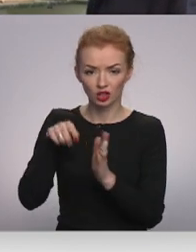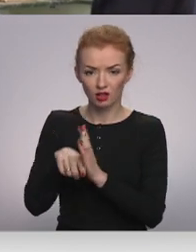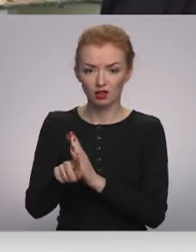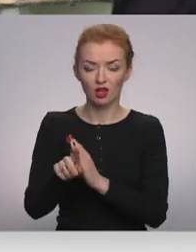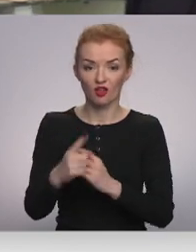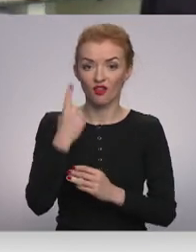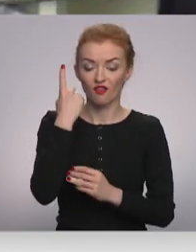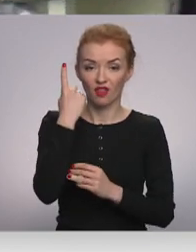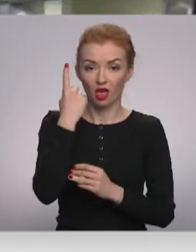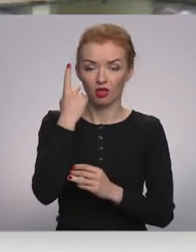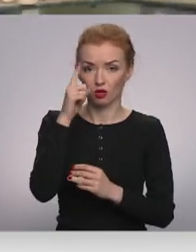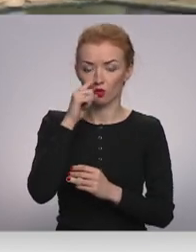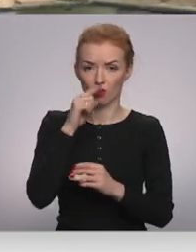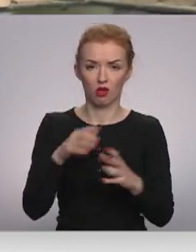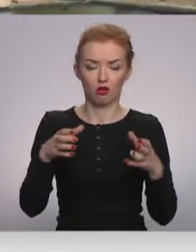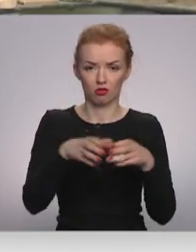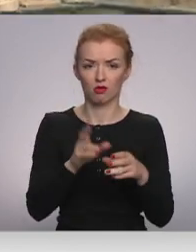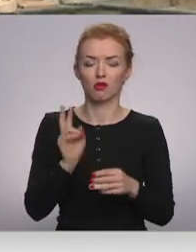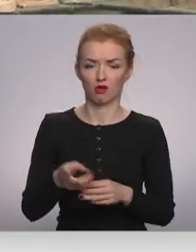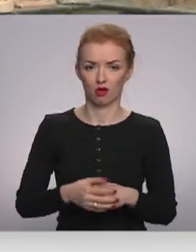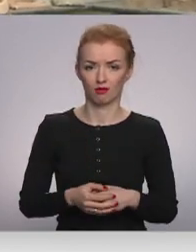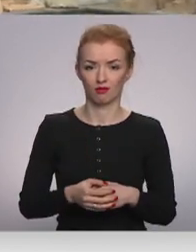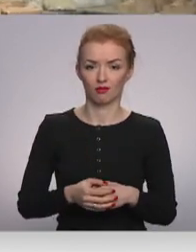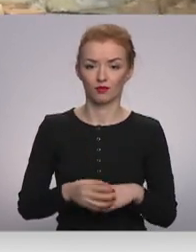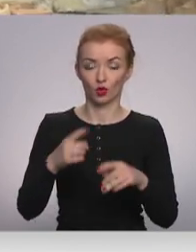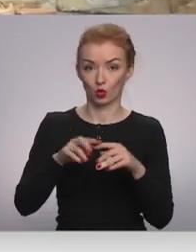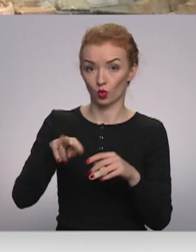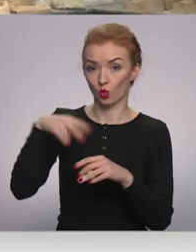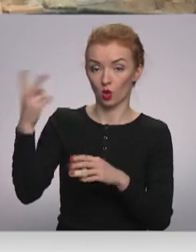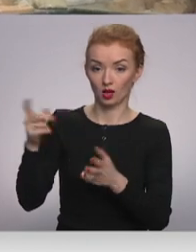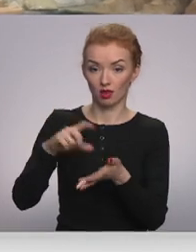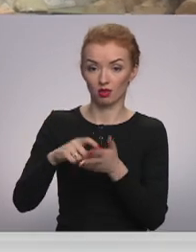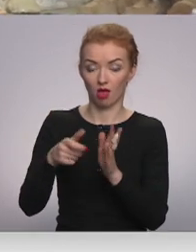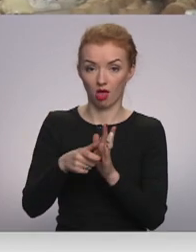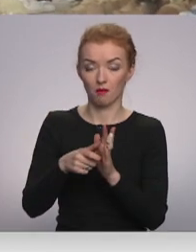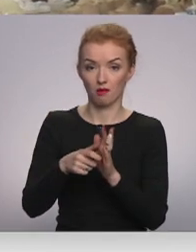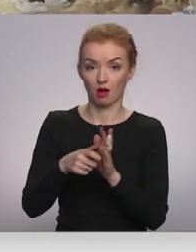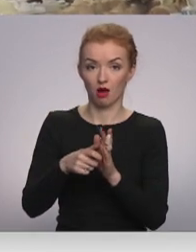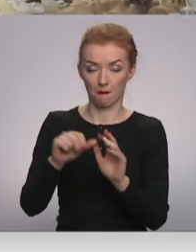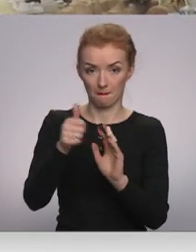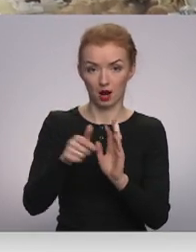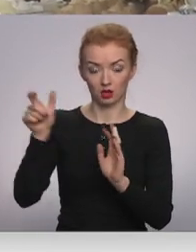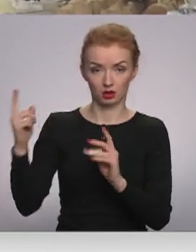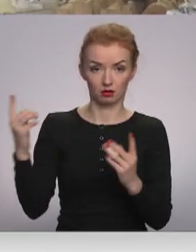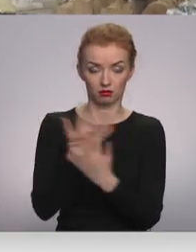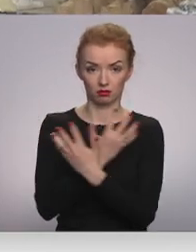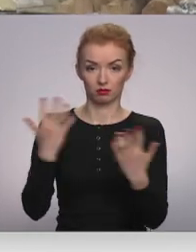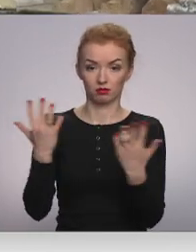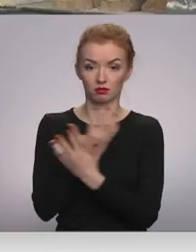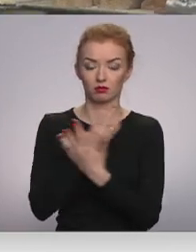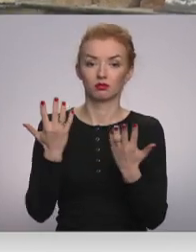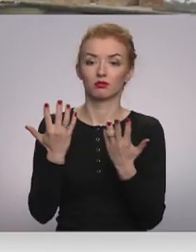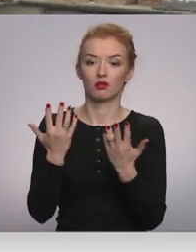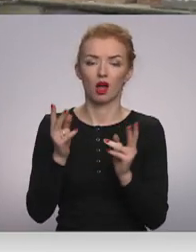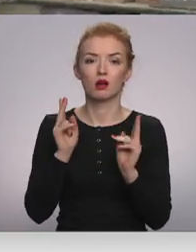viens sanmēzlis, kā tas tiks realizēts. Un otrā telpā blakus pa blakus durvīm staigās mākslasnieki un pūciņi un ansamni.